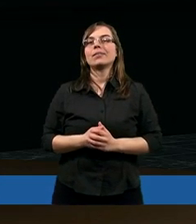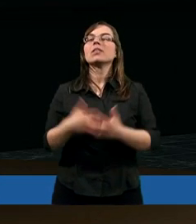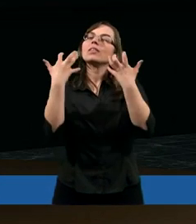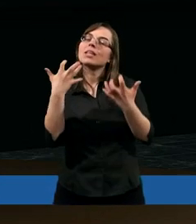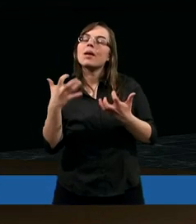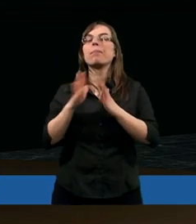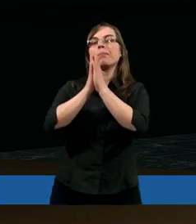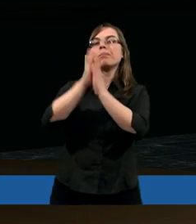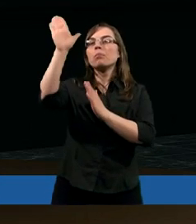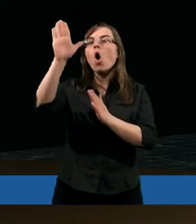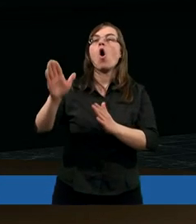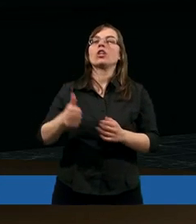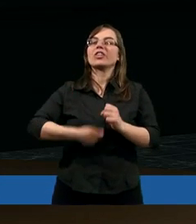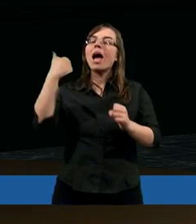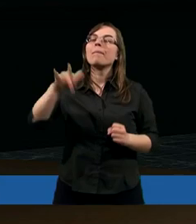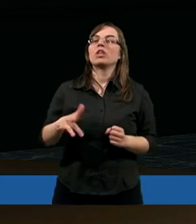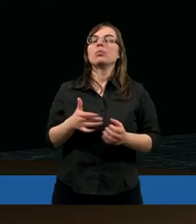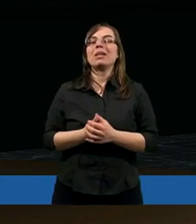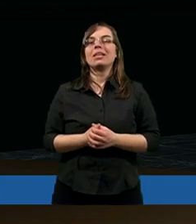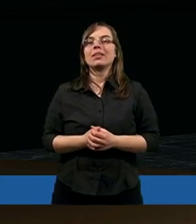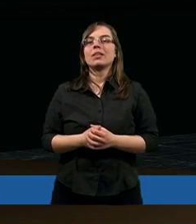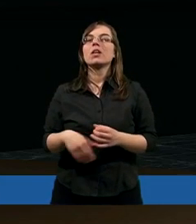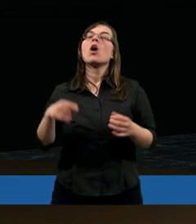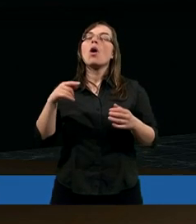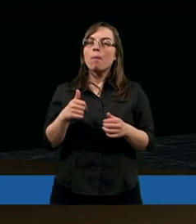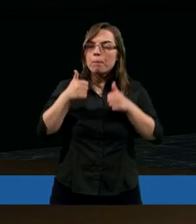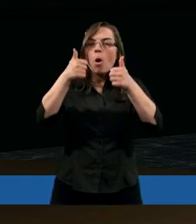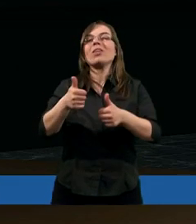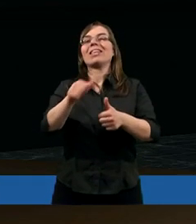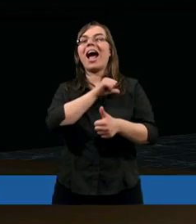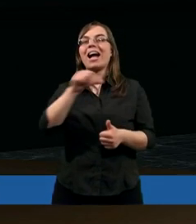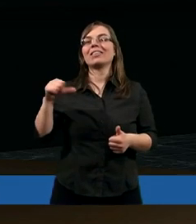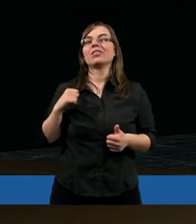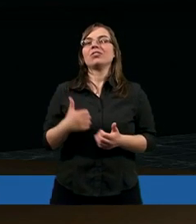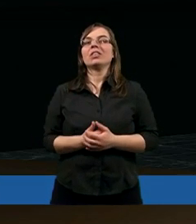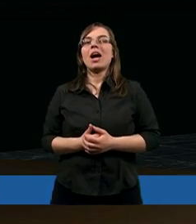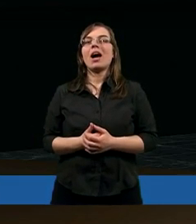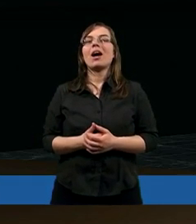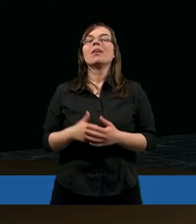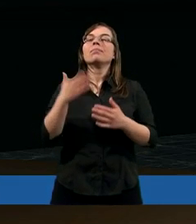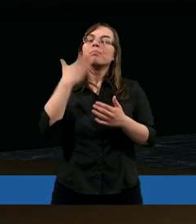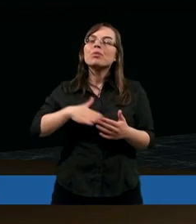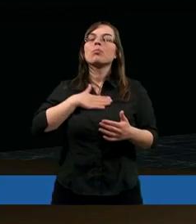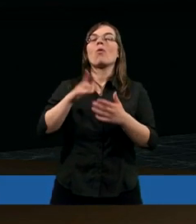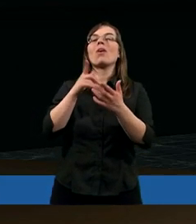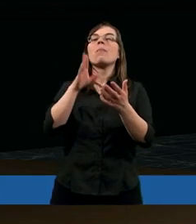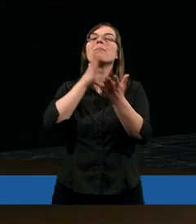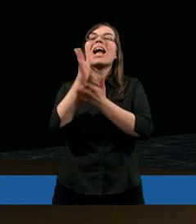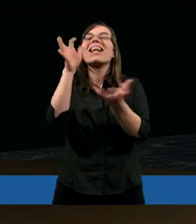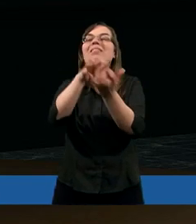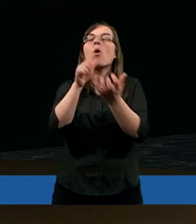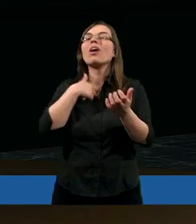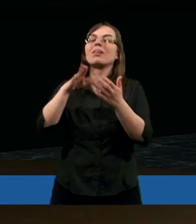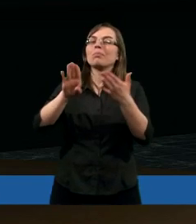chcemy Cię Panie prosić, abyśmy postali się przy polowaniu przez smoka,